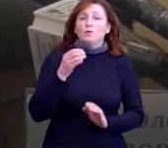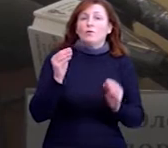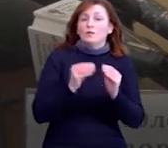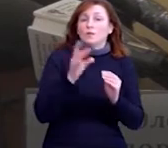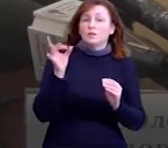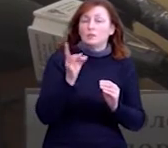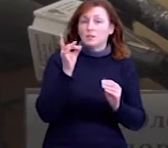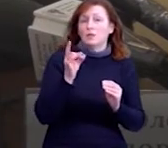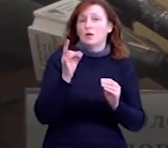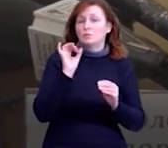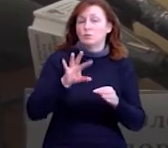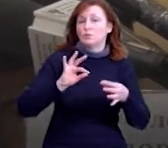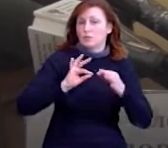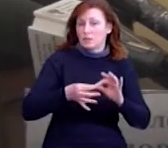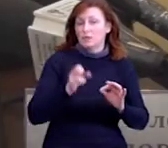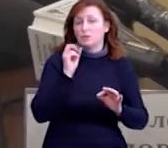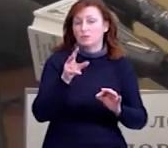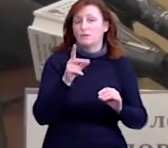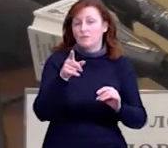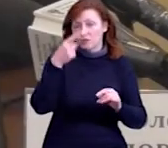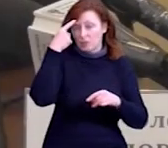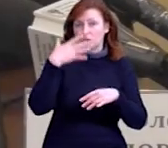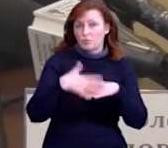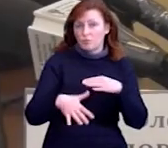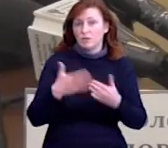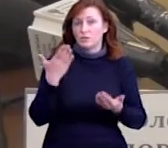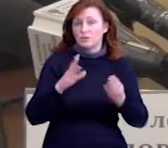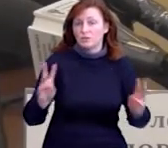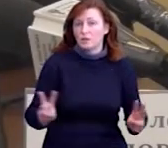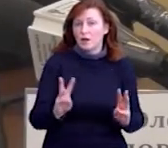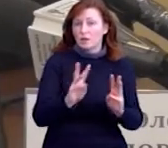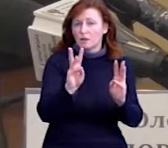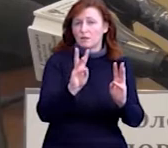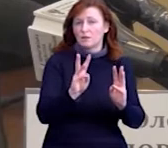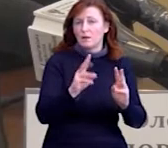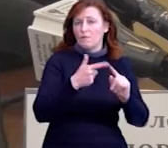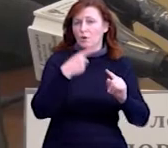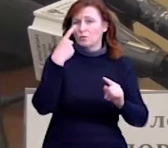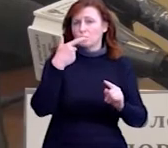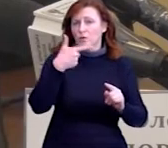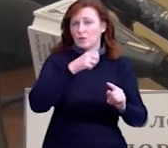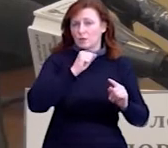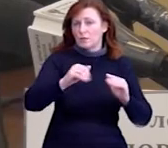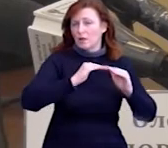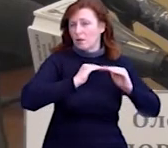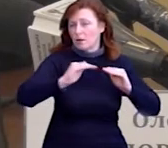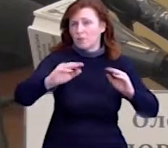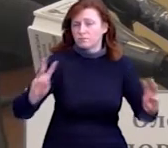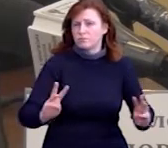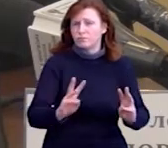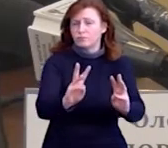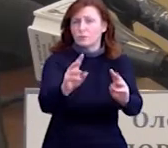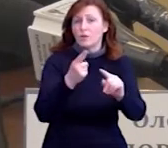складніше, чим було до цього. Ви ж розумієте, якщо горить на 100 гектарах природне угіддя, і коли то